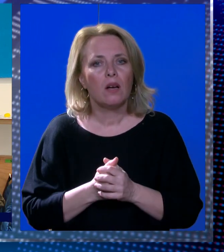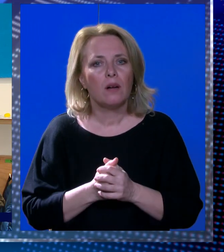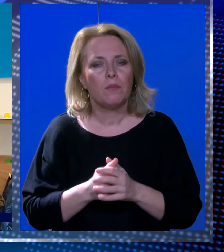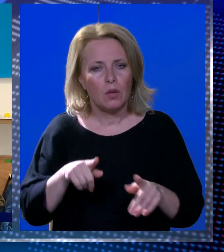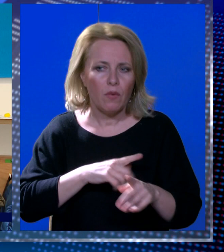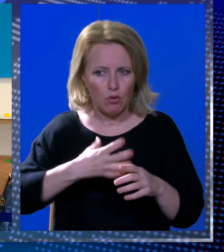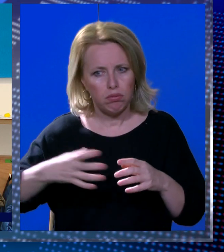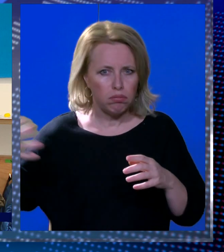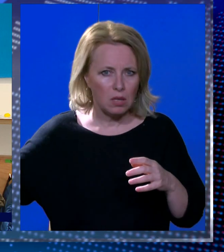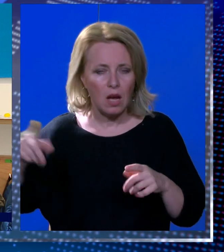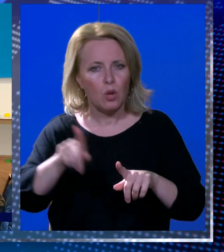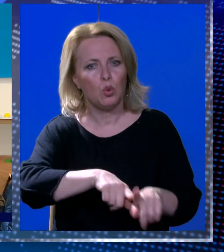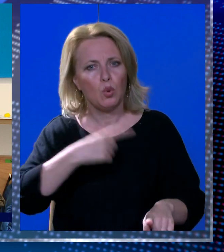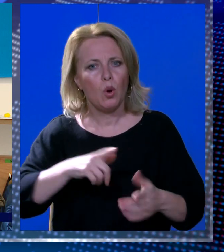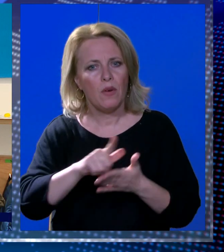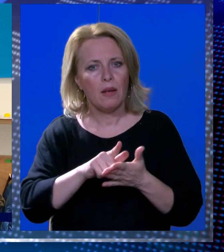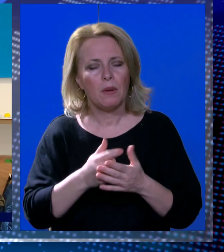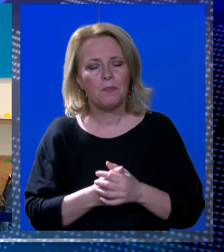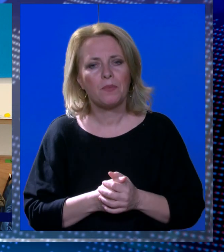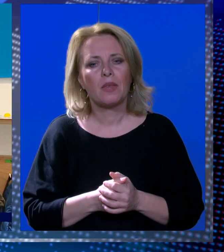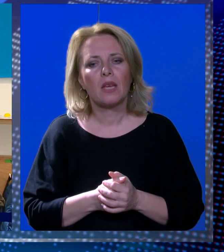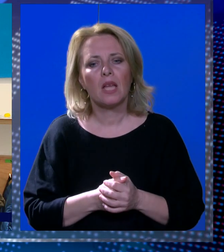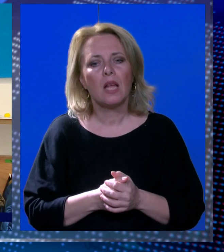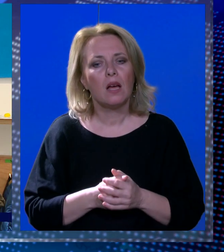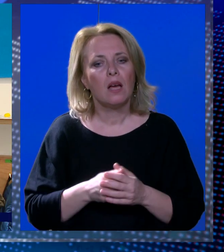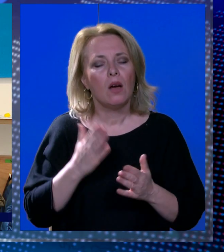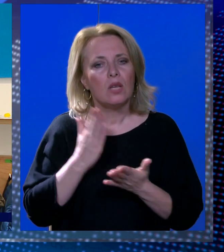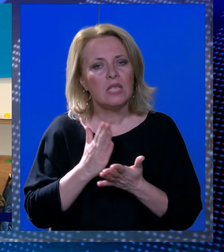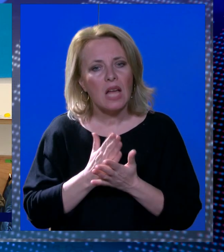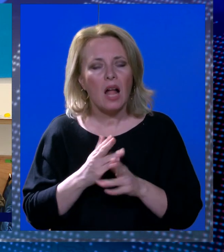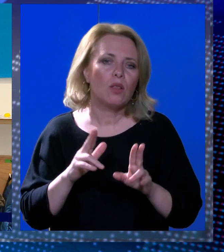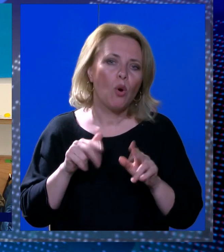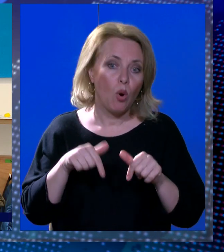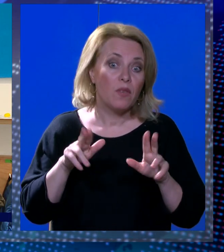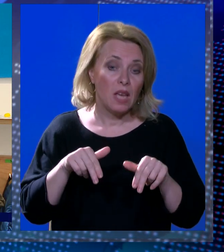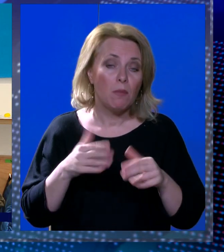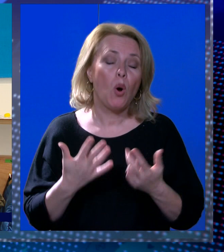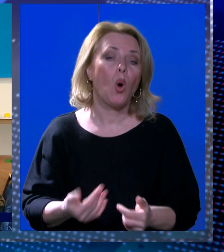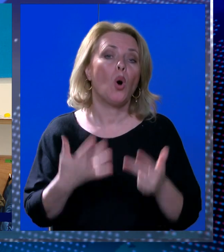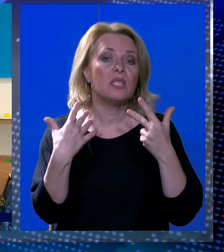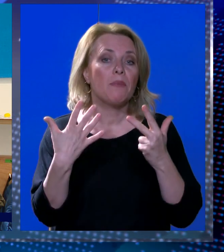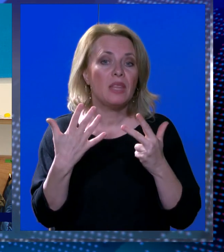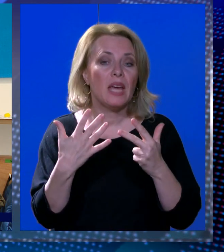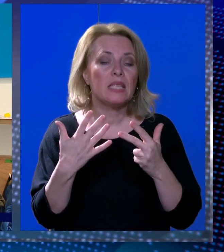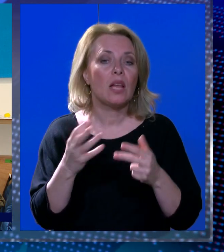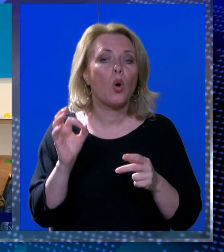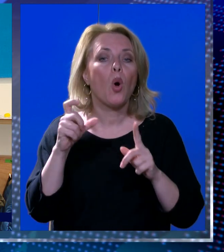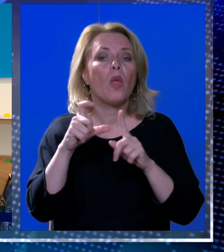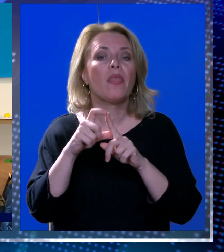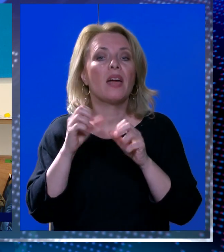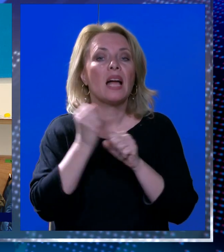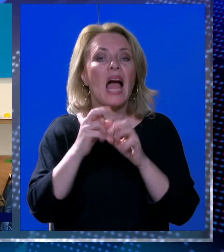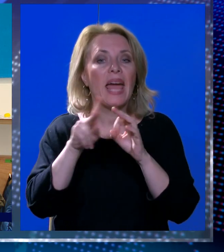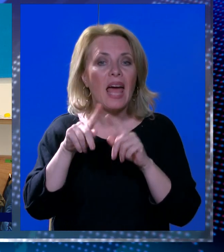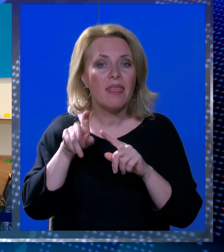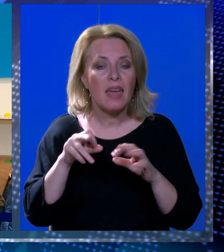zaista ono dugotrajna. Tako da stalno nekako imamo oko 80 odgajatelja